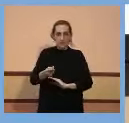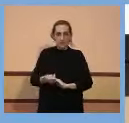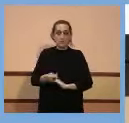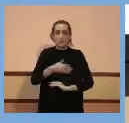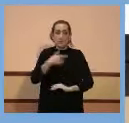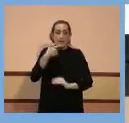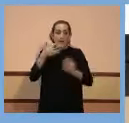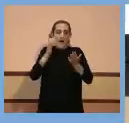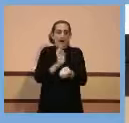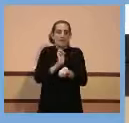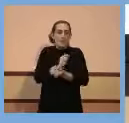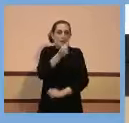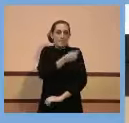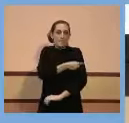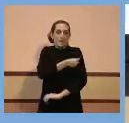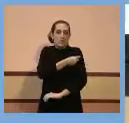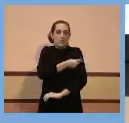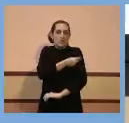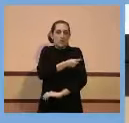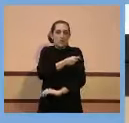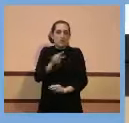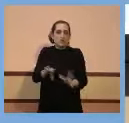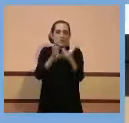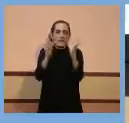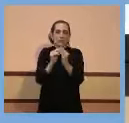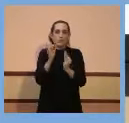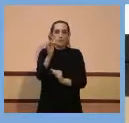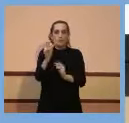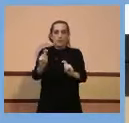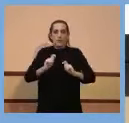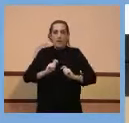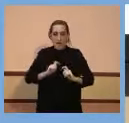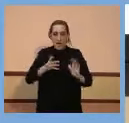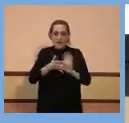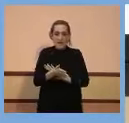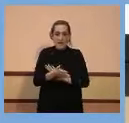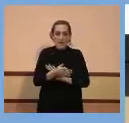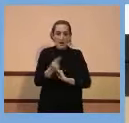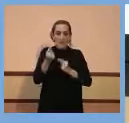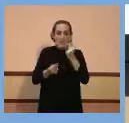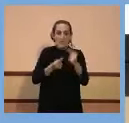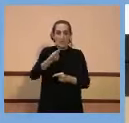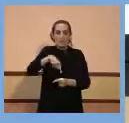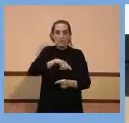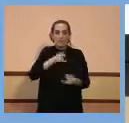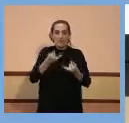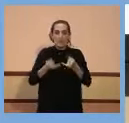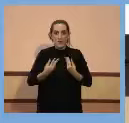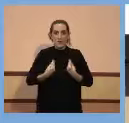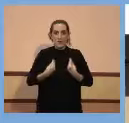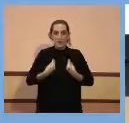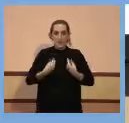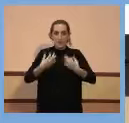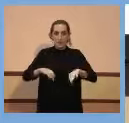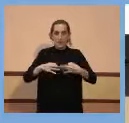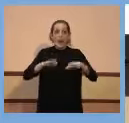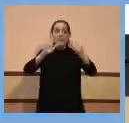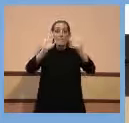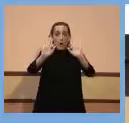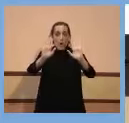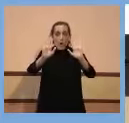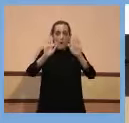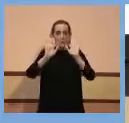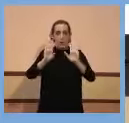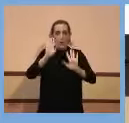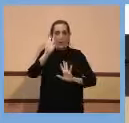resultats i, per tant, el que dèiem abans, anar a una vida més normal, però amb cura,